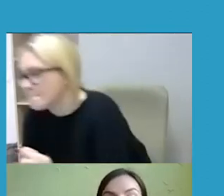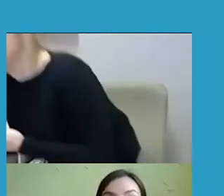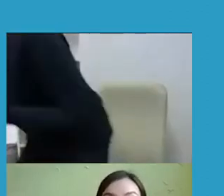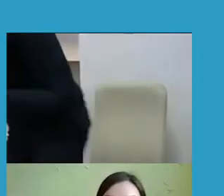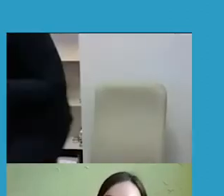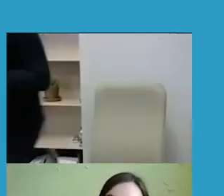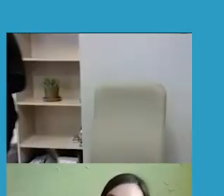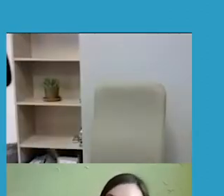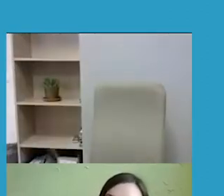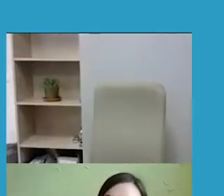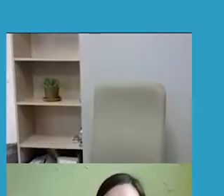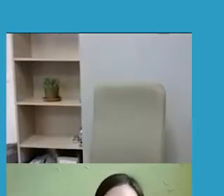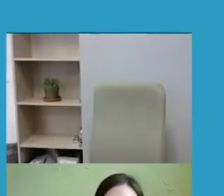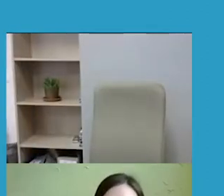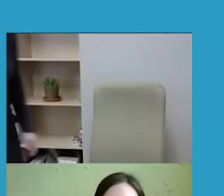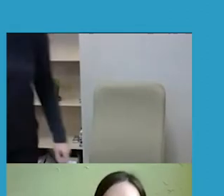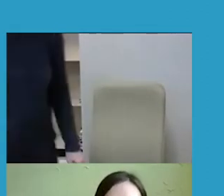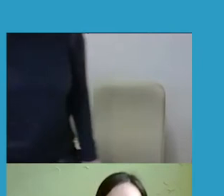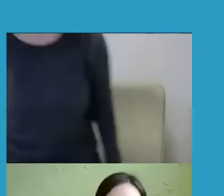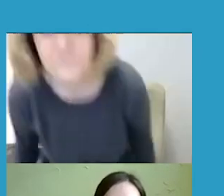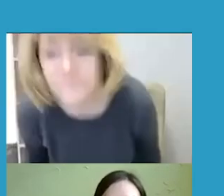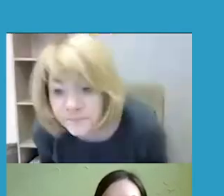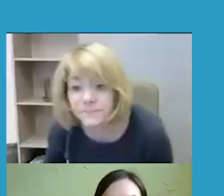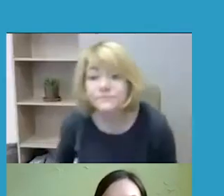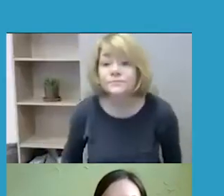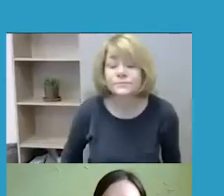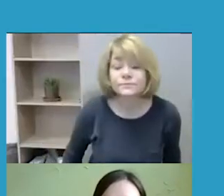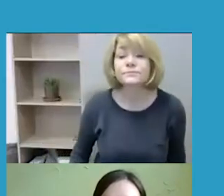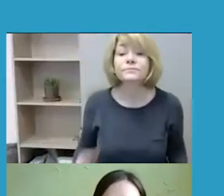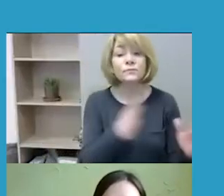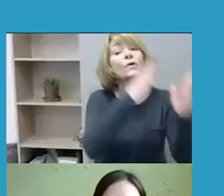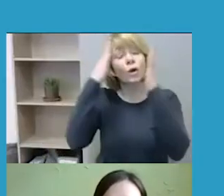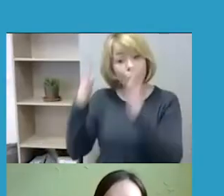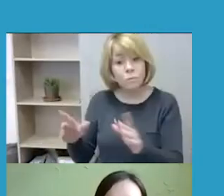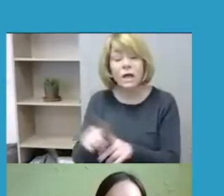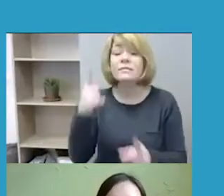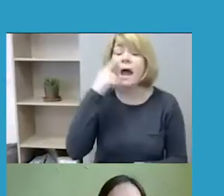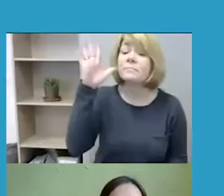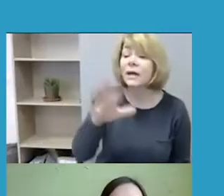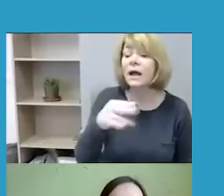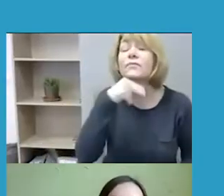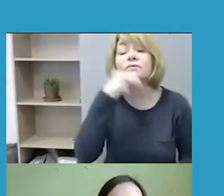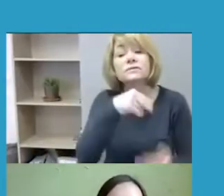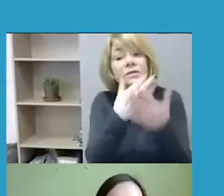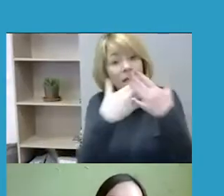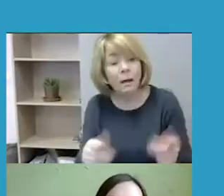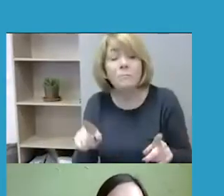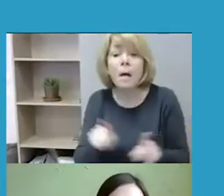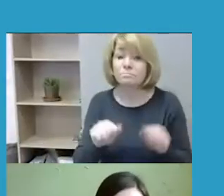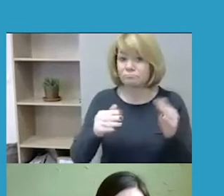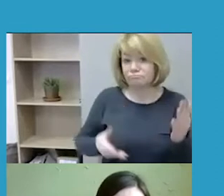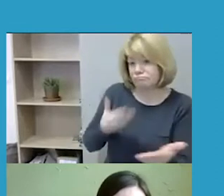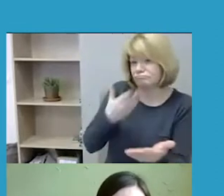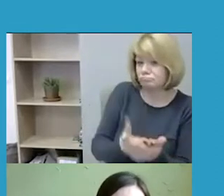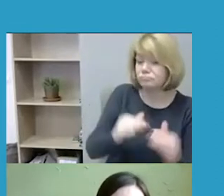prie nepykantos nusikaltimų. Ir trumpai pristatant, jie yra